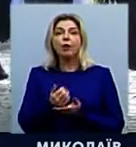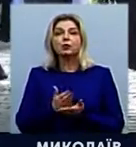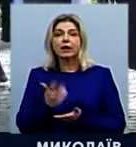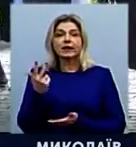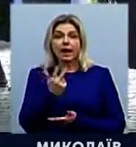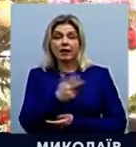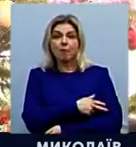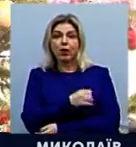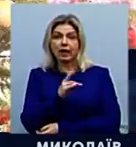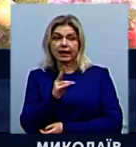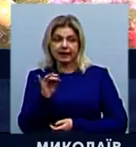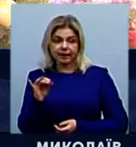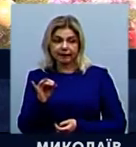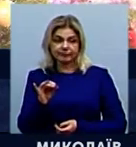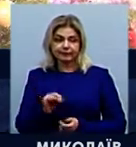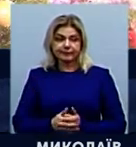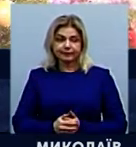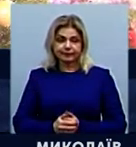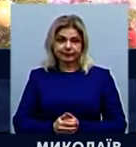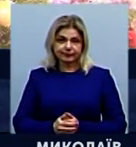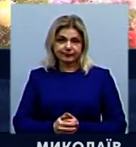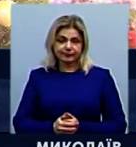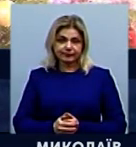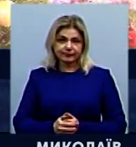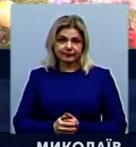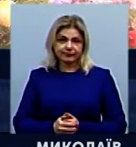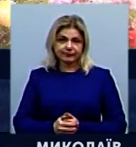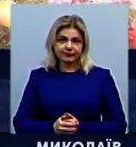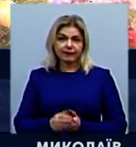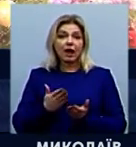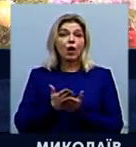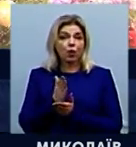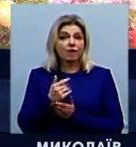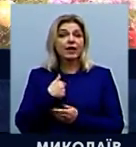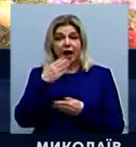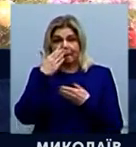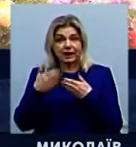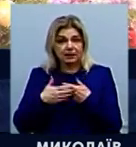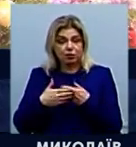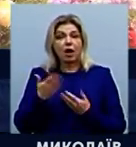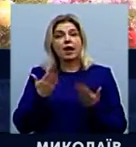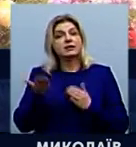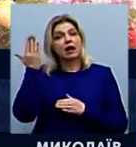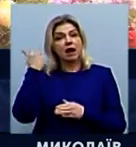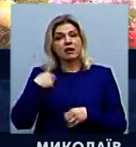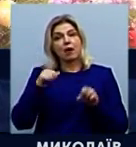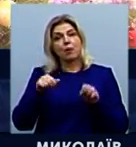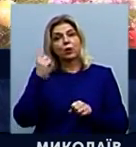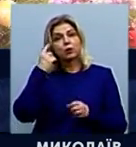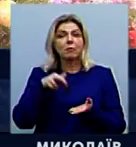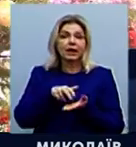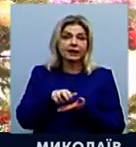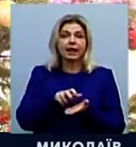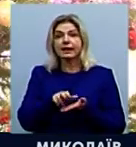поліклініці. Географічно я близько. Якщо раніше я могла подумати йти, не йти,